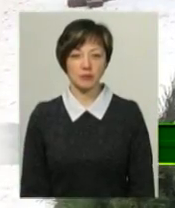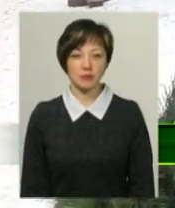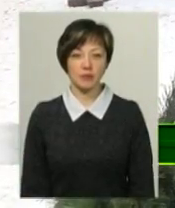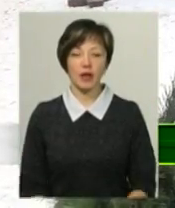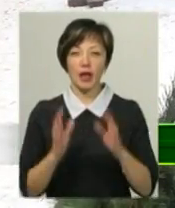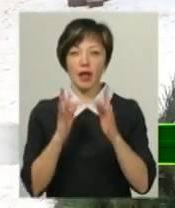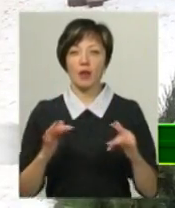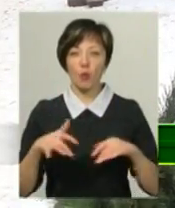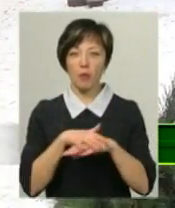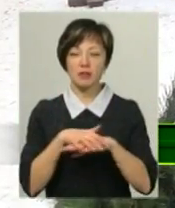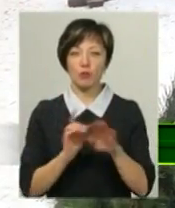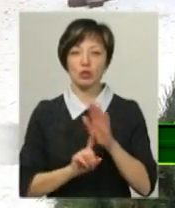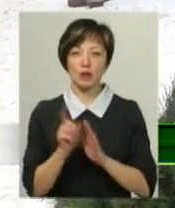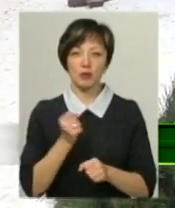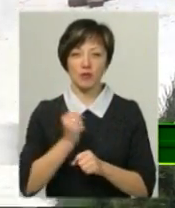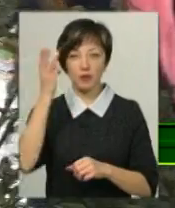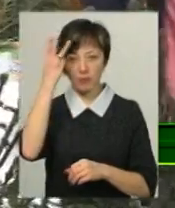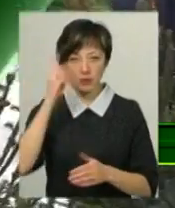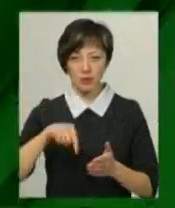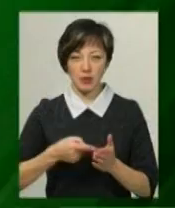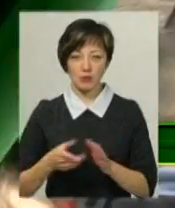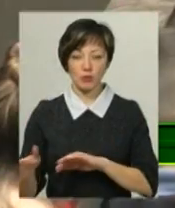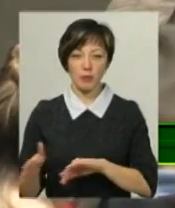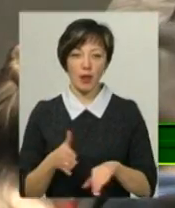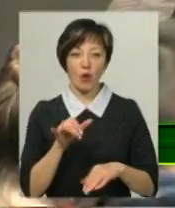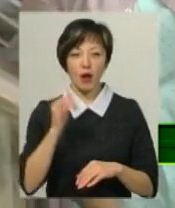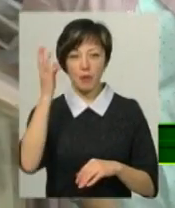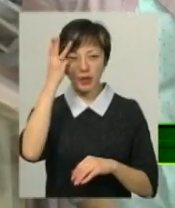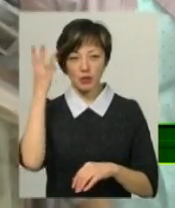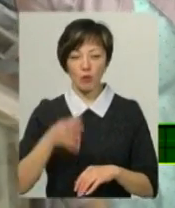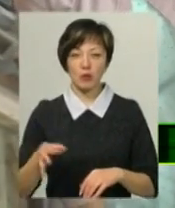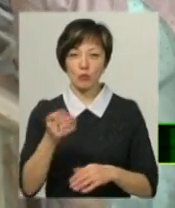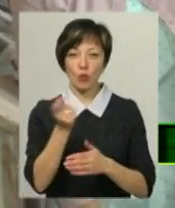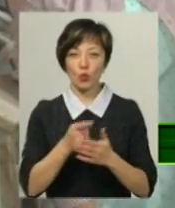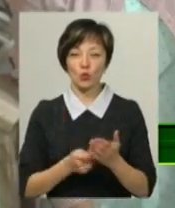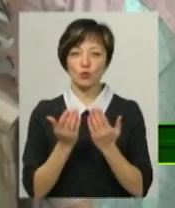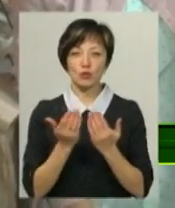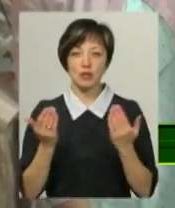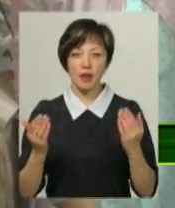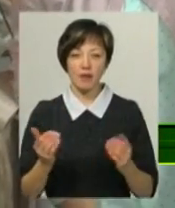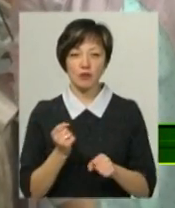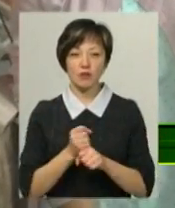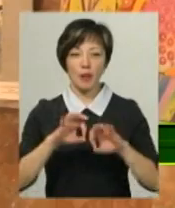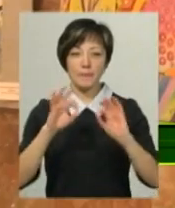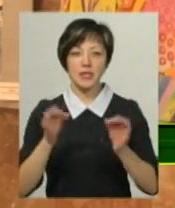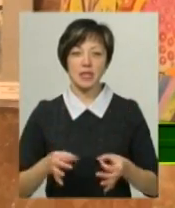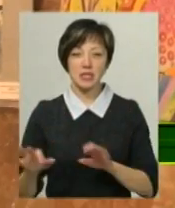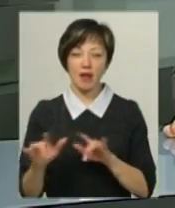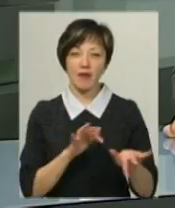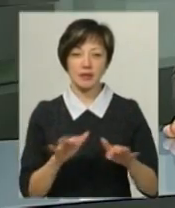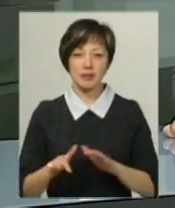Європові базари почали діяти в обласному центрі. У Хмельницькому обласному художньому музеї влаштували мистецькі квести.